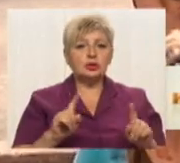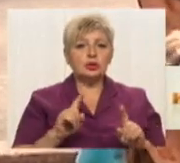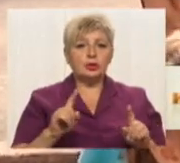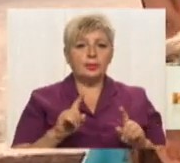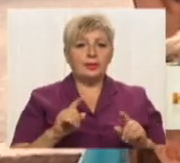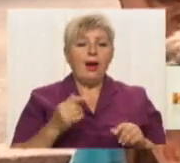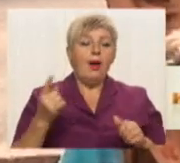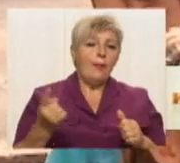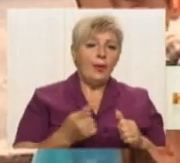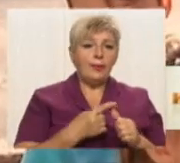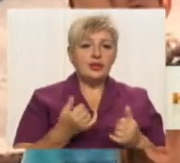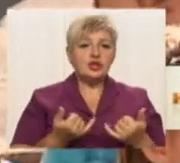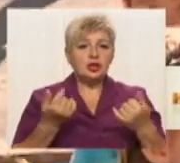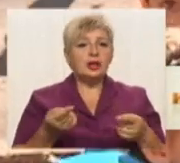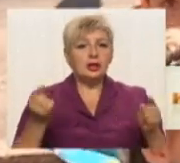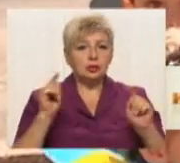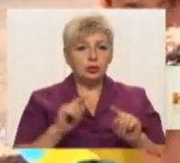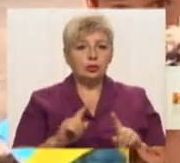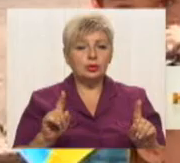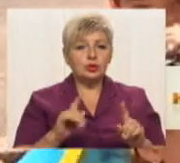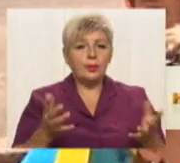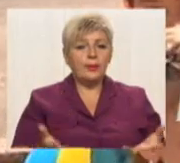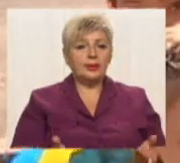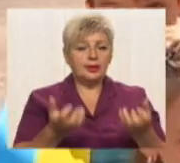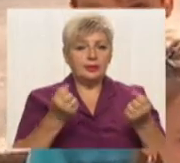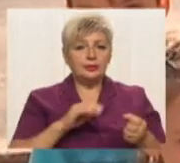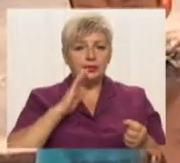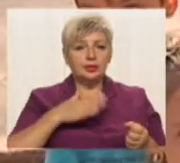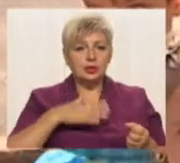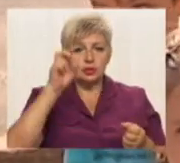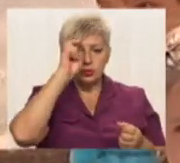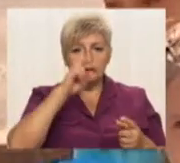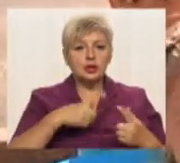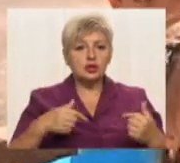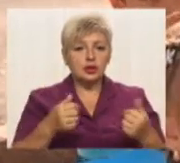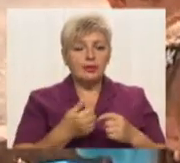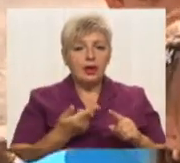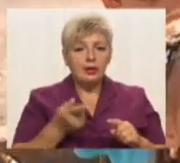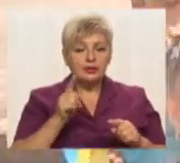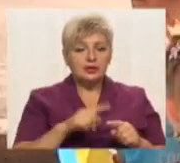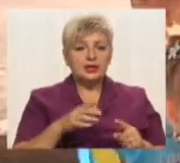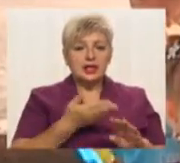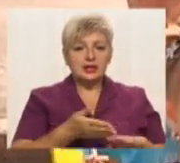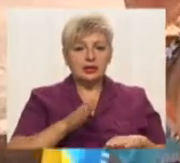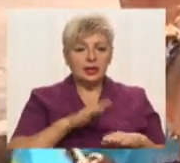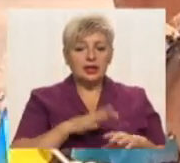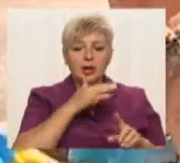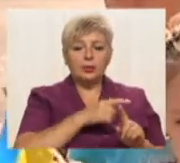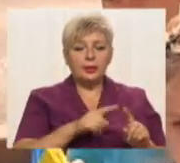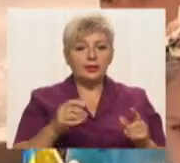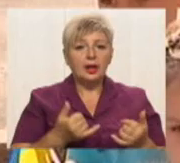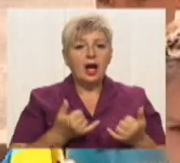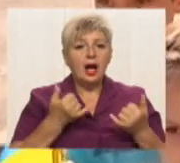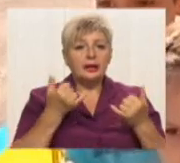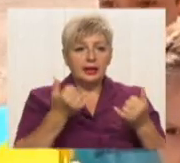По-перше, для того, щоб підтримати нашу державу в цей складний для неї період. А також для того,